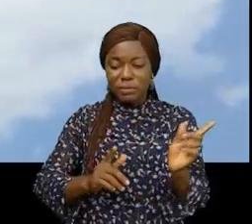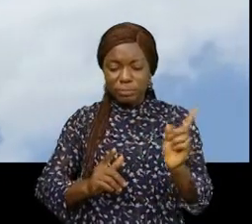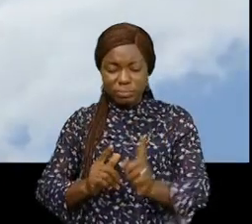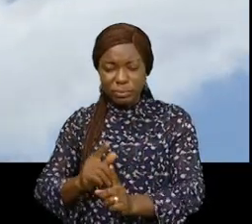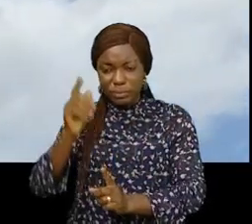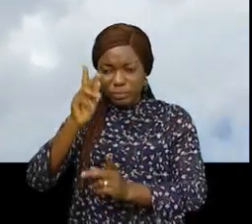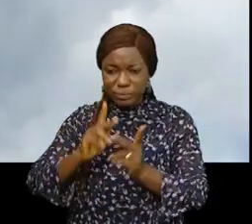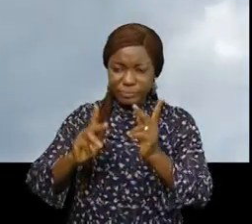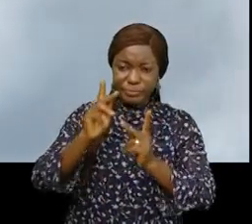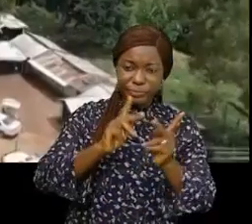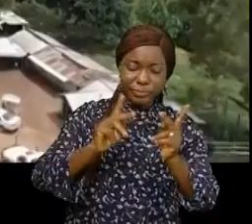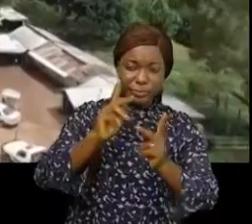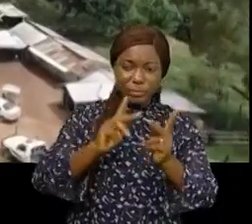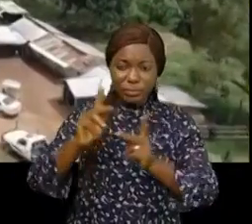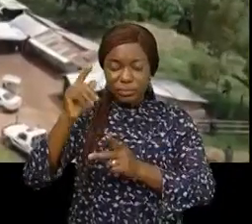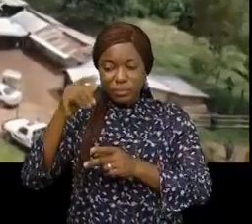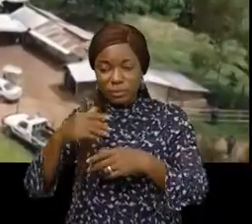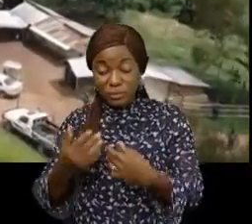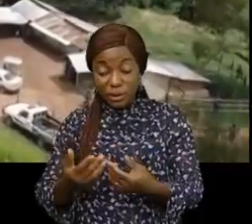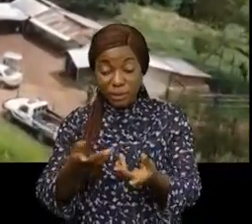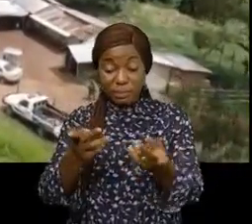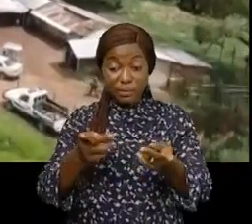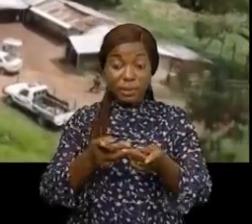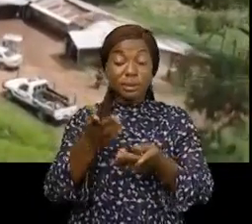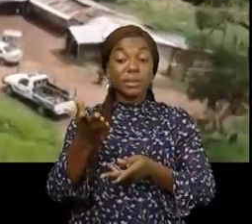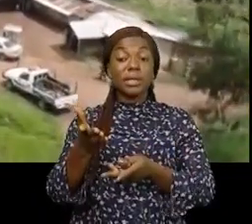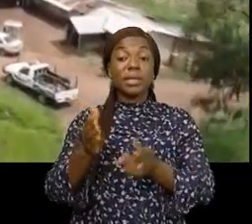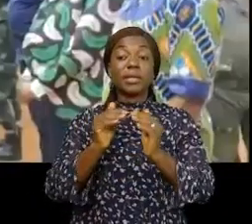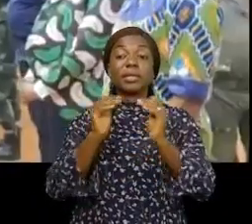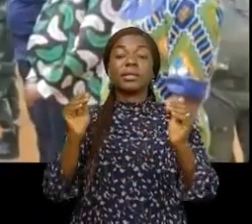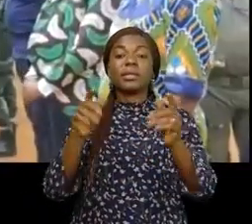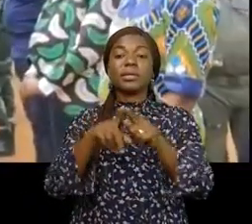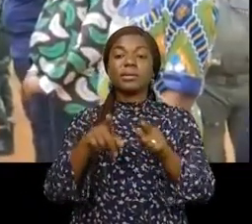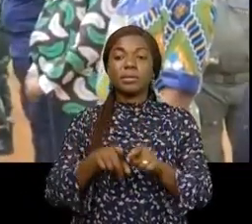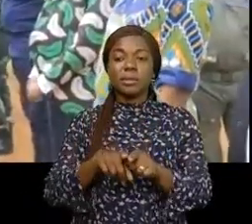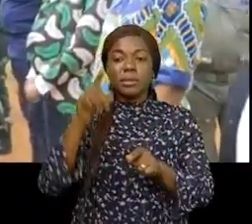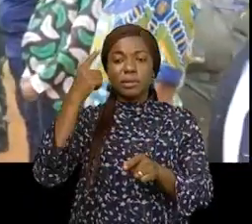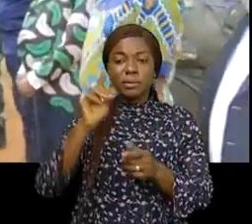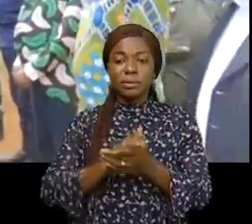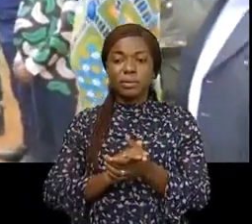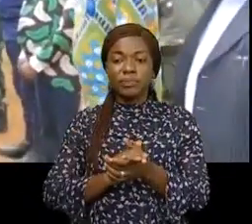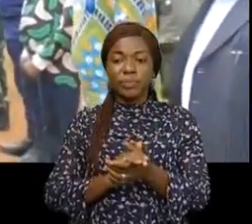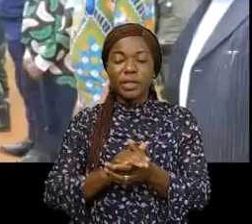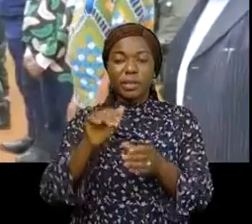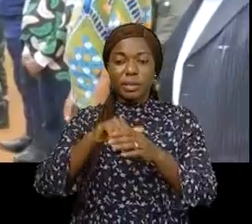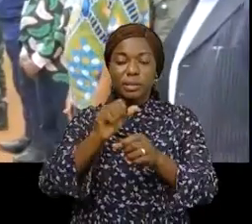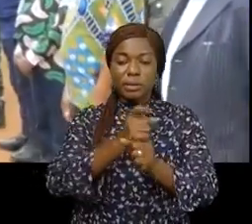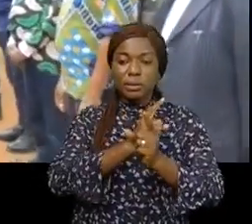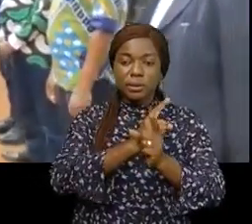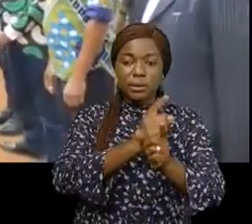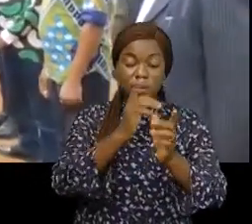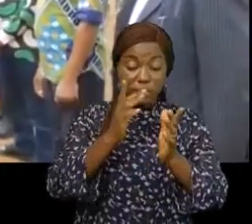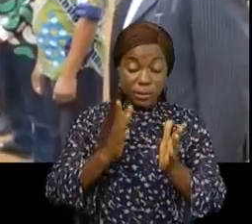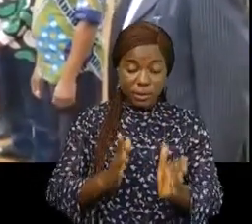comité provincial de sécurité de se rendre ses places pour s'imprégner de la situation face à l'amélioration de la situation sécuritaire dans cette